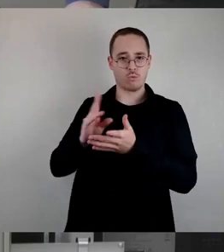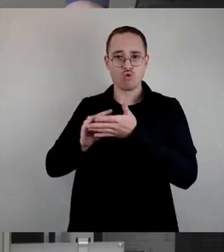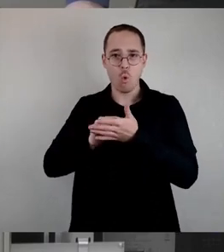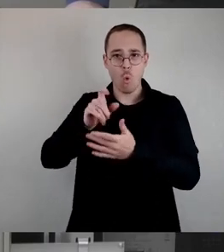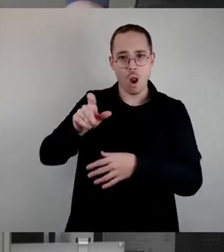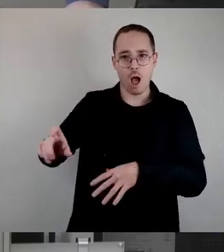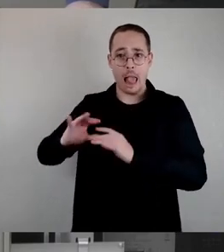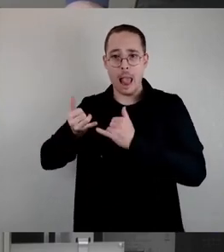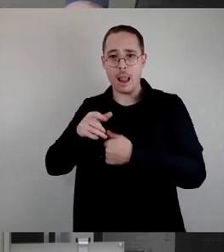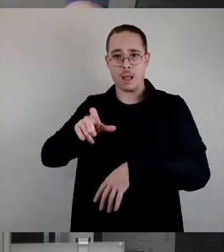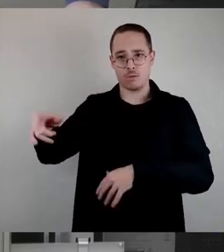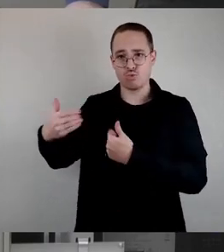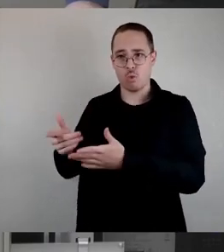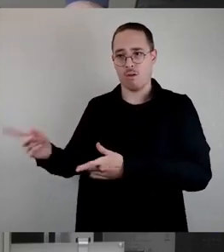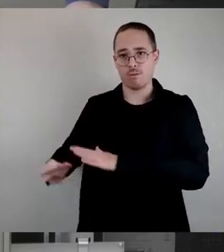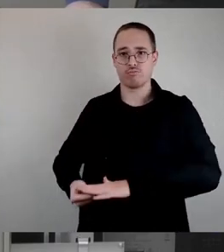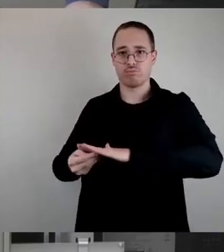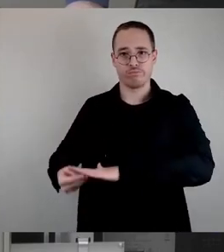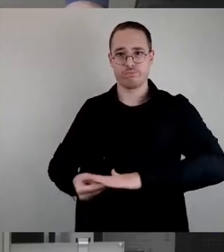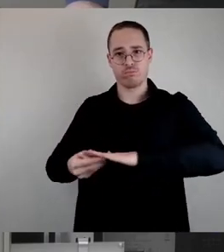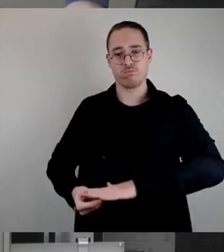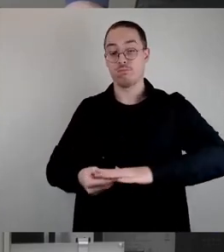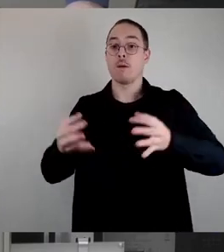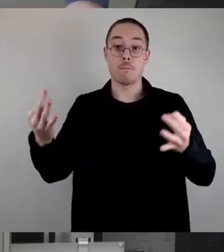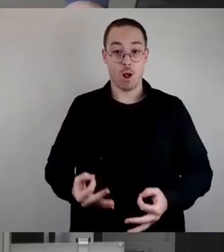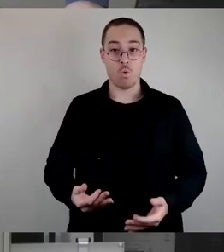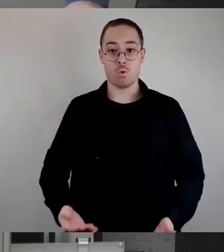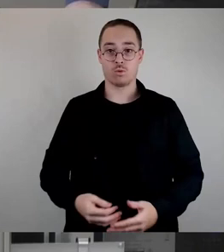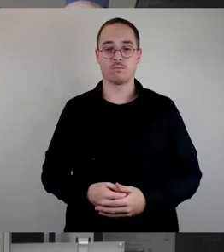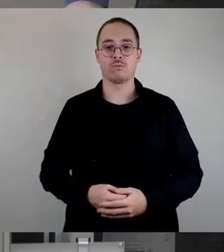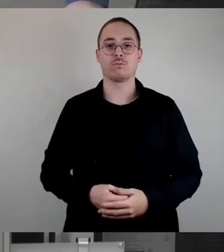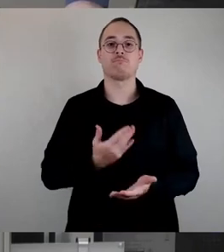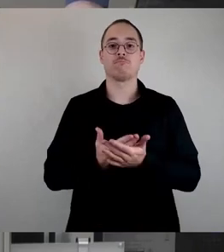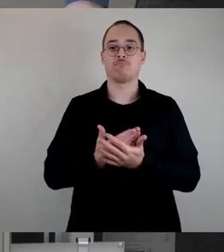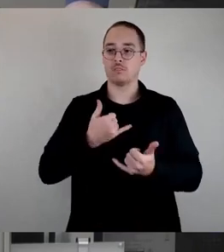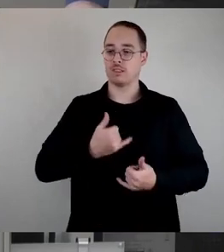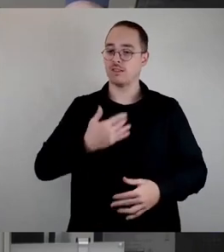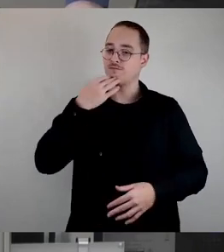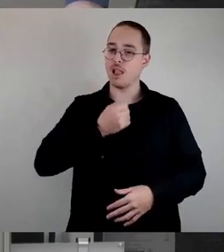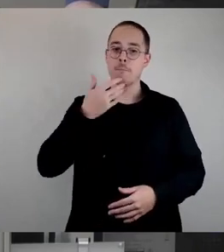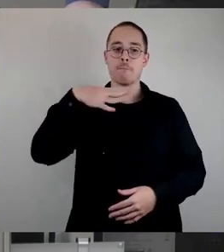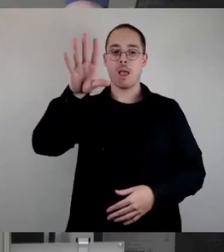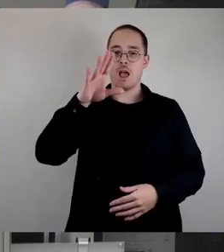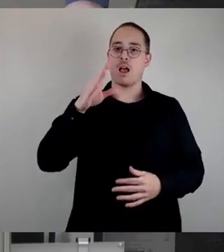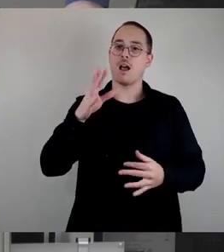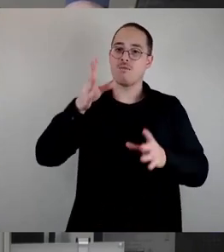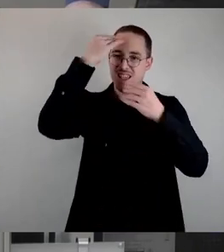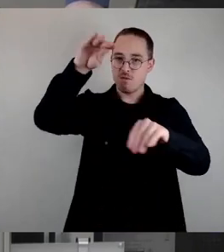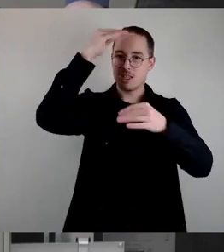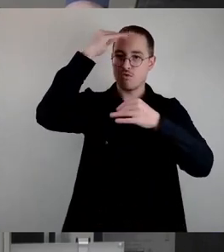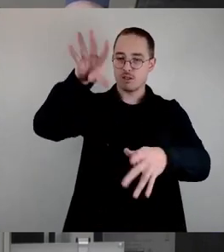Aufgabe gemacht, zur Einrichtung für mehr Gemeinschaftsschulen in Sachsen zu informieren und konkrete Initiativen zu unterstützen.